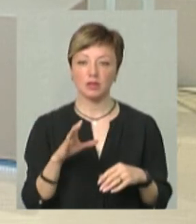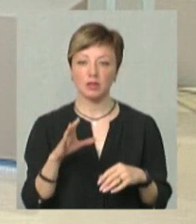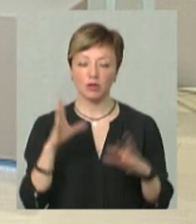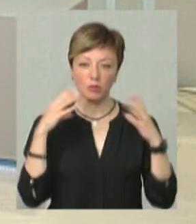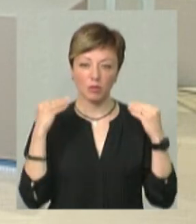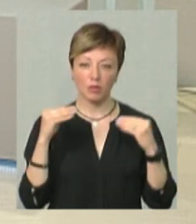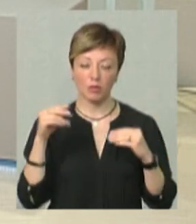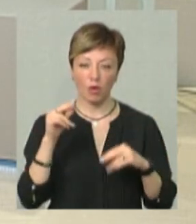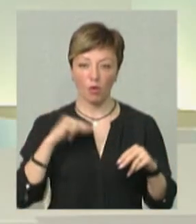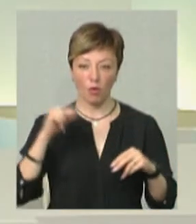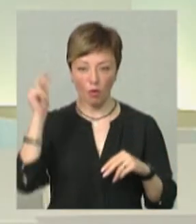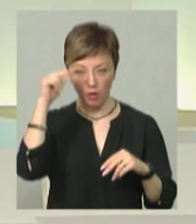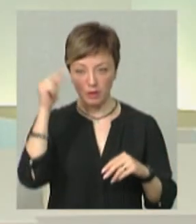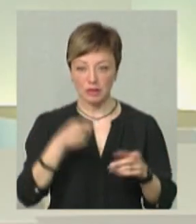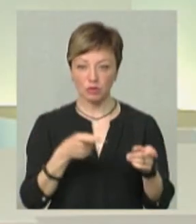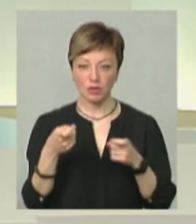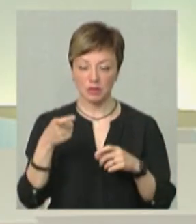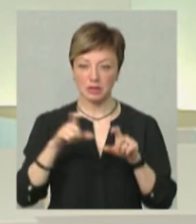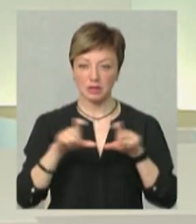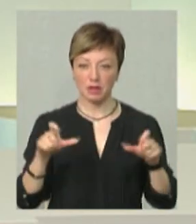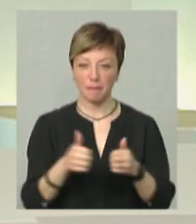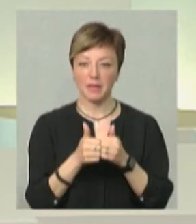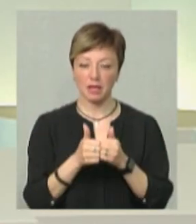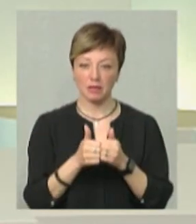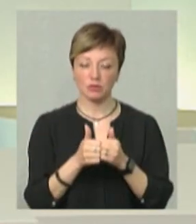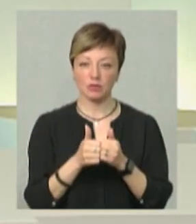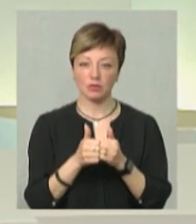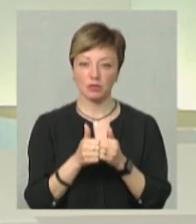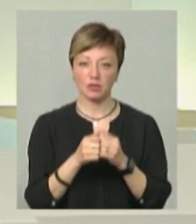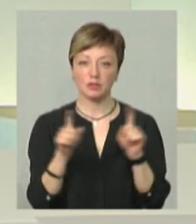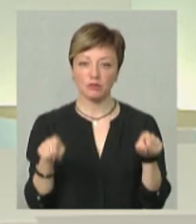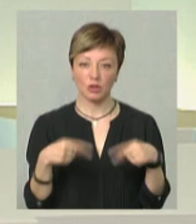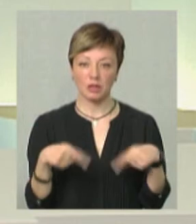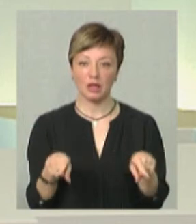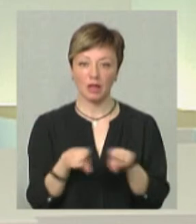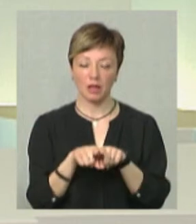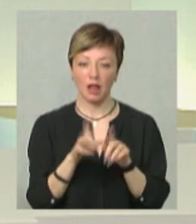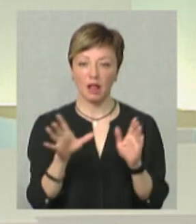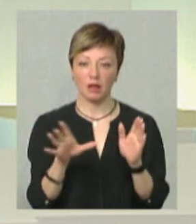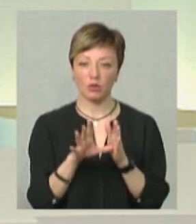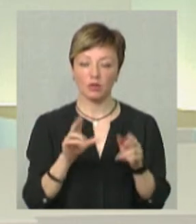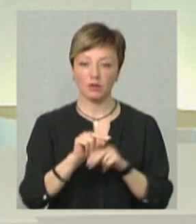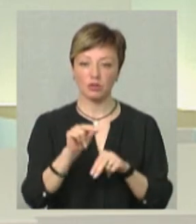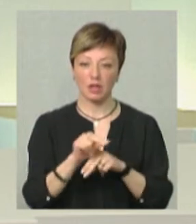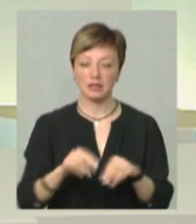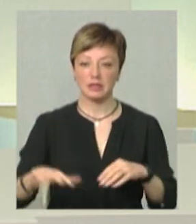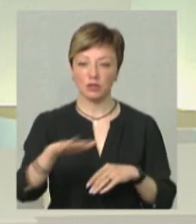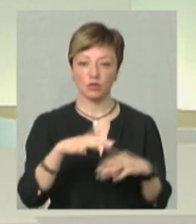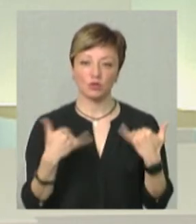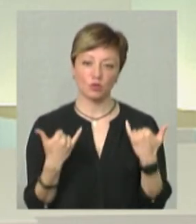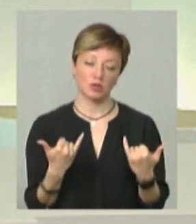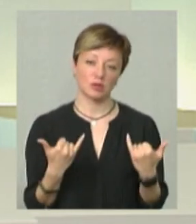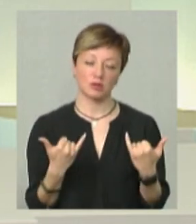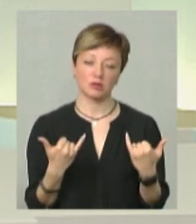Сума коледжем про те, щоб залучити якийсь навчальний заклад партнерський в Нідерландах, щоб створити отаке електронне навчальне середовище